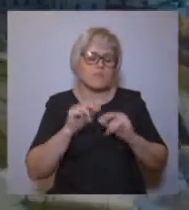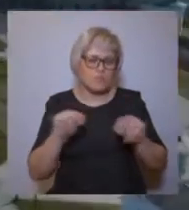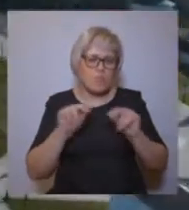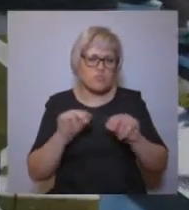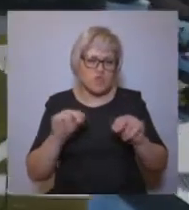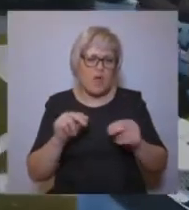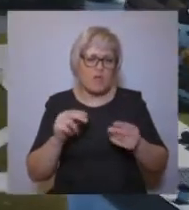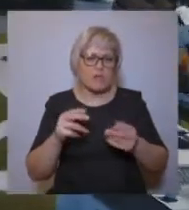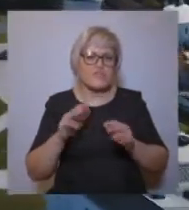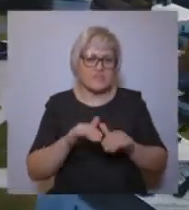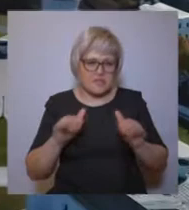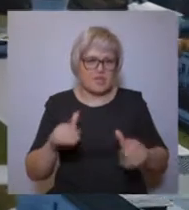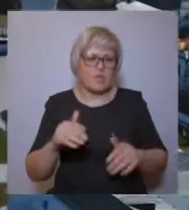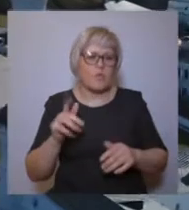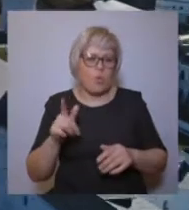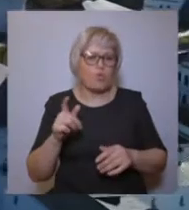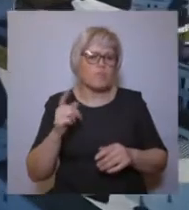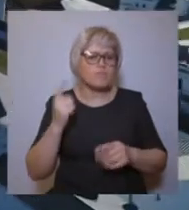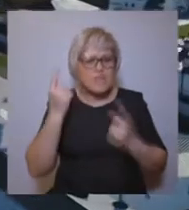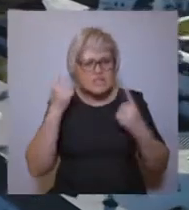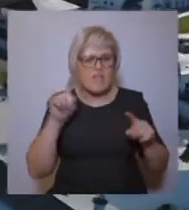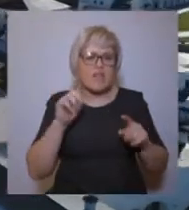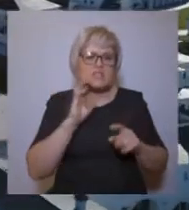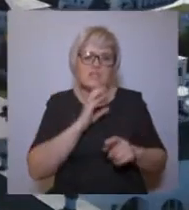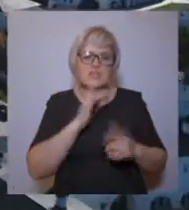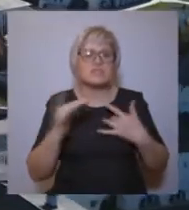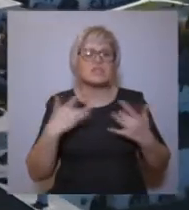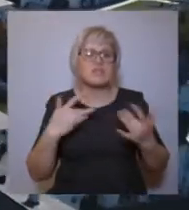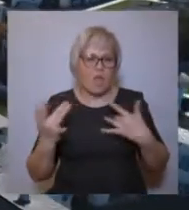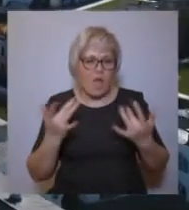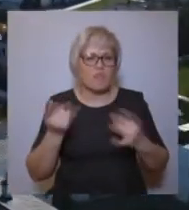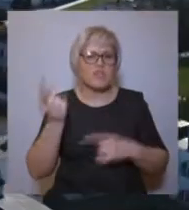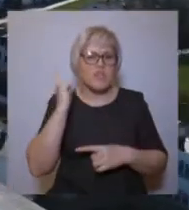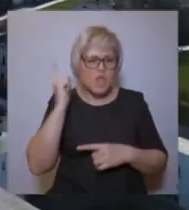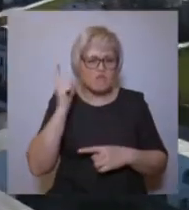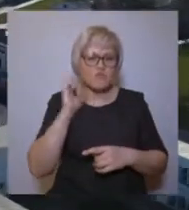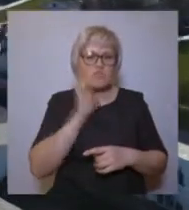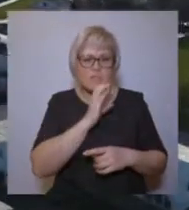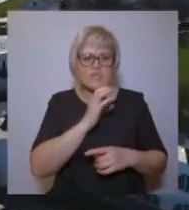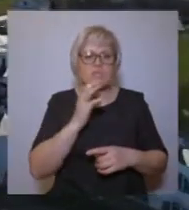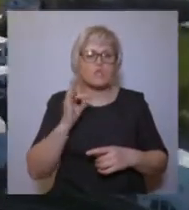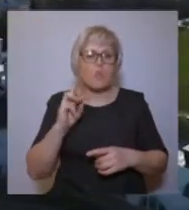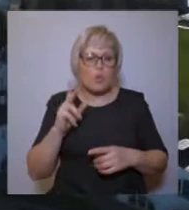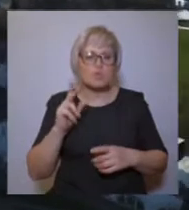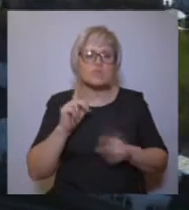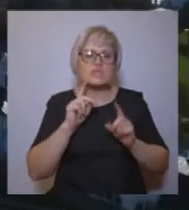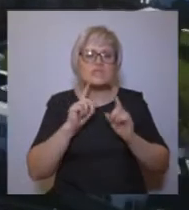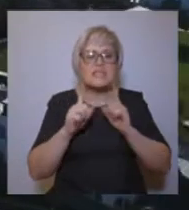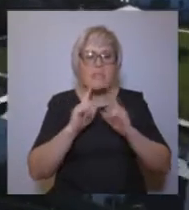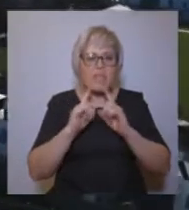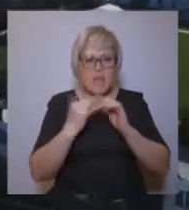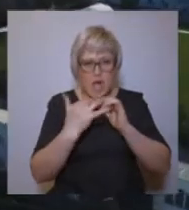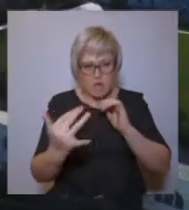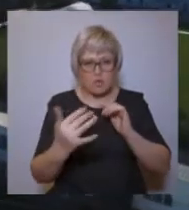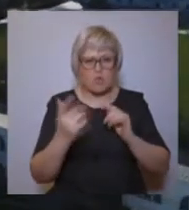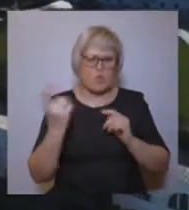монастырях. Учредил несколько духовных школ, в которых обучались дети и народцев, и сам немало трудился в обучении детей. Он основал сибирский